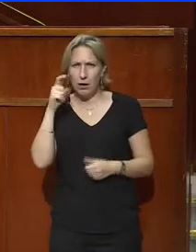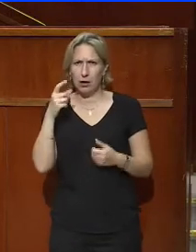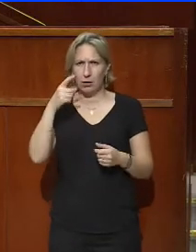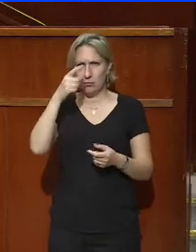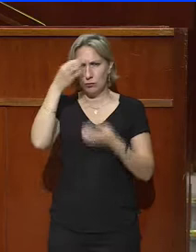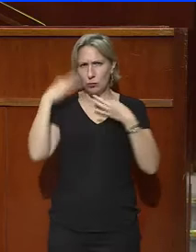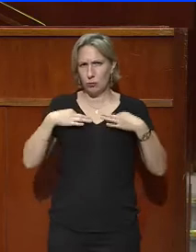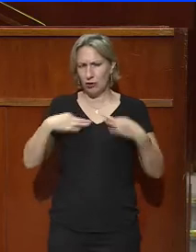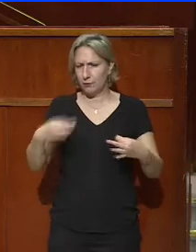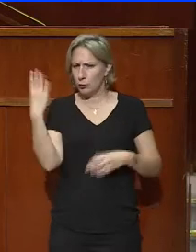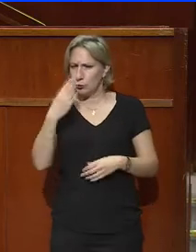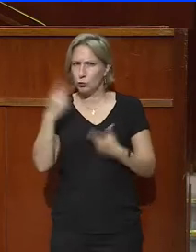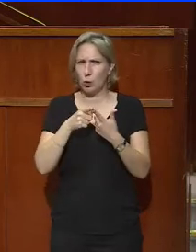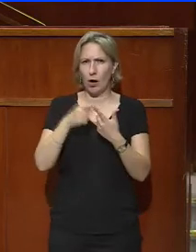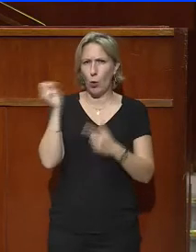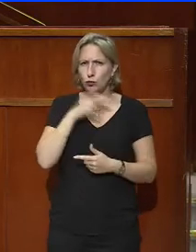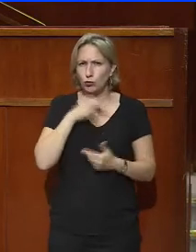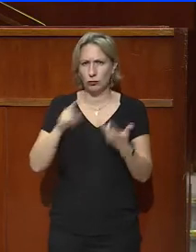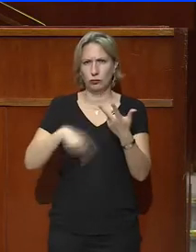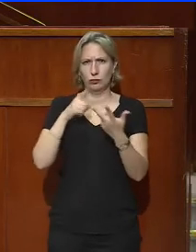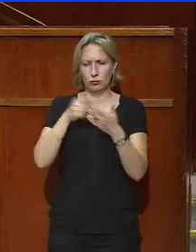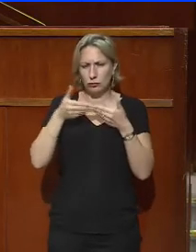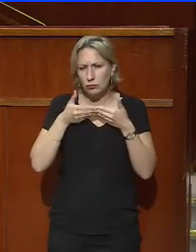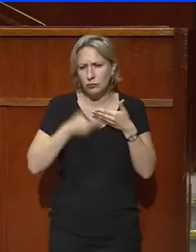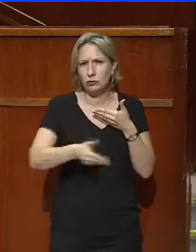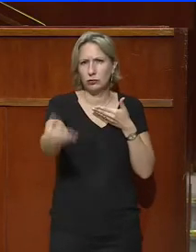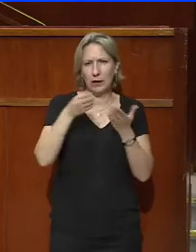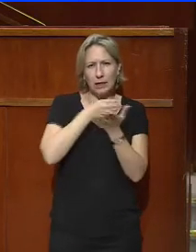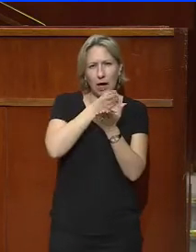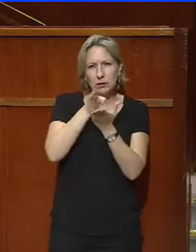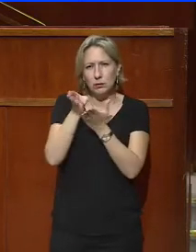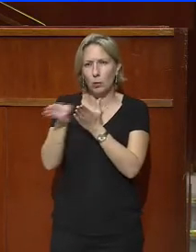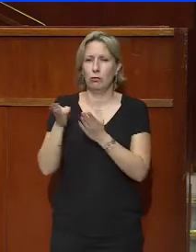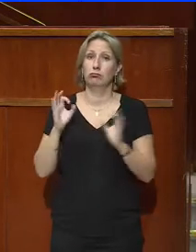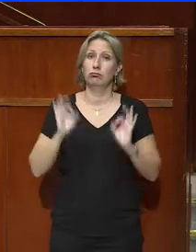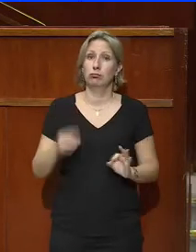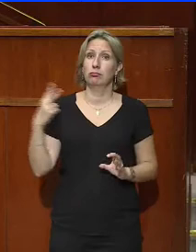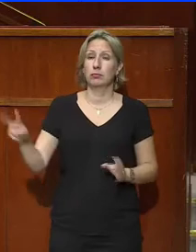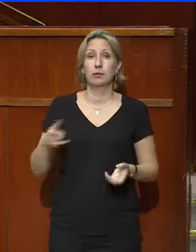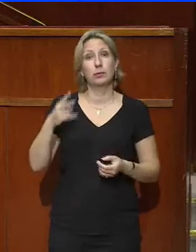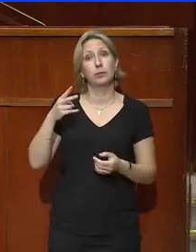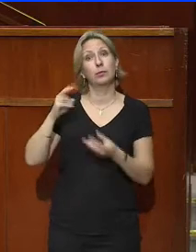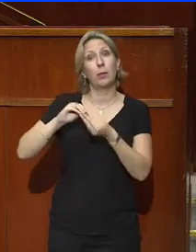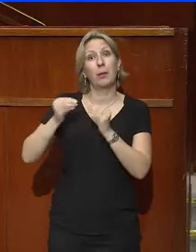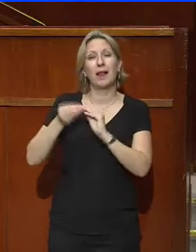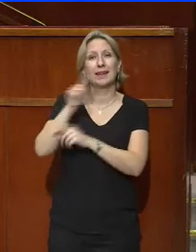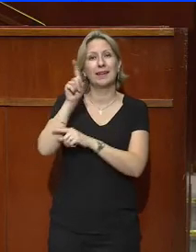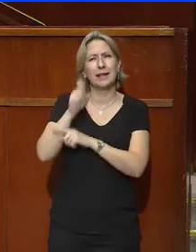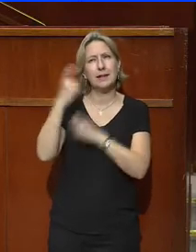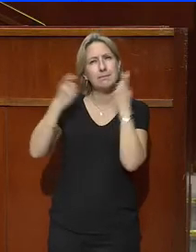directions que vous entendez suivre. A bien des égards et dans bien des cas, vos problématiques sont les nôtres.